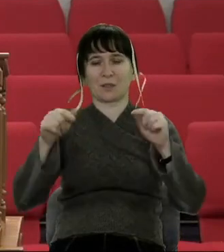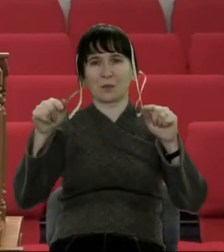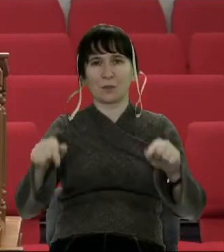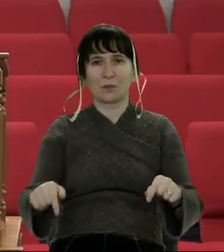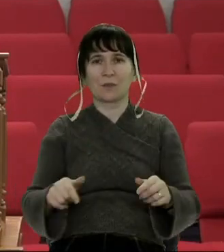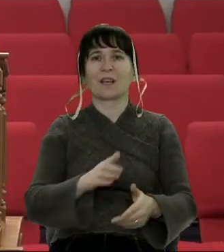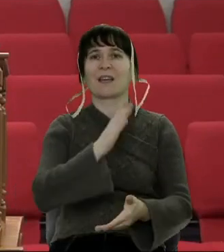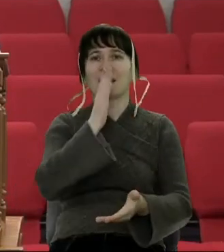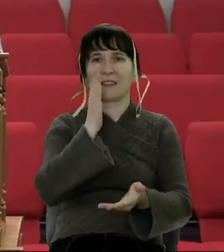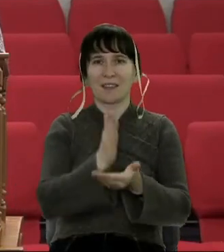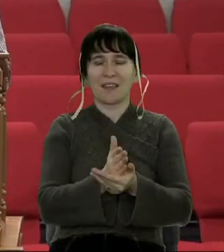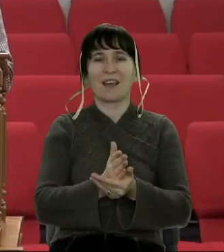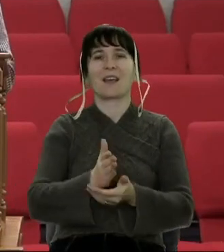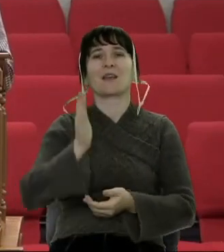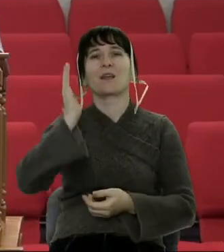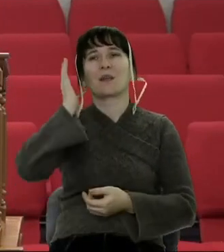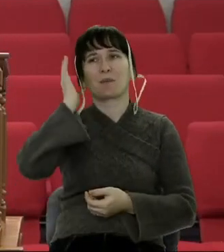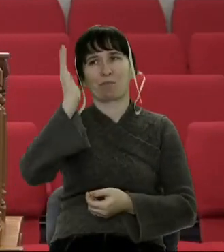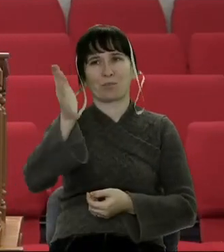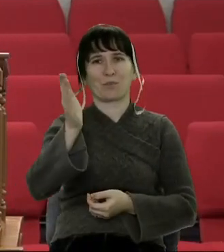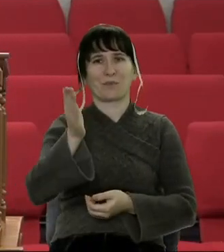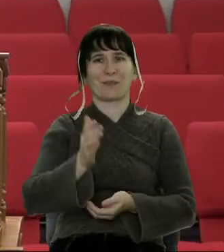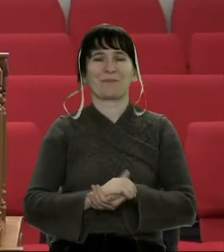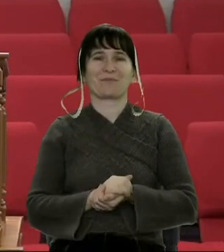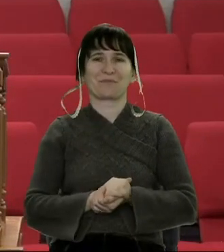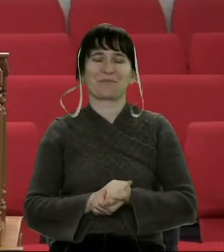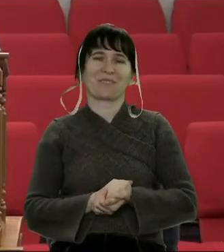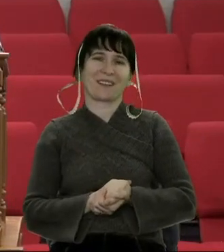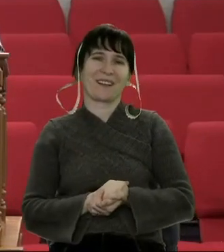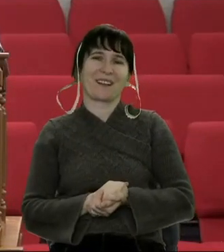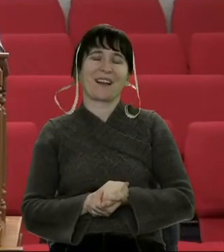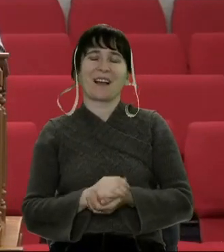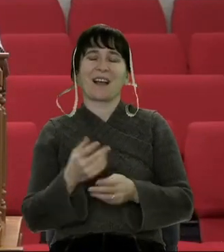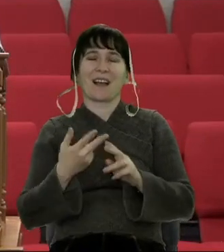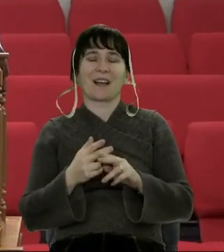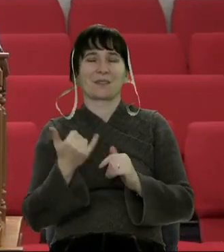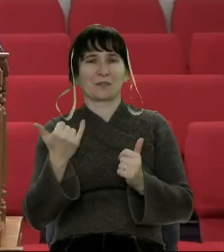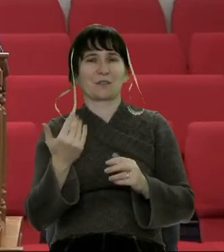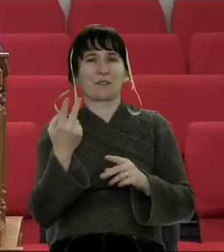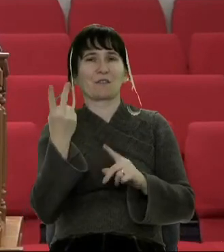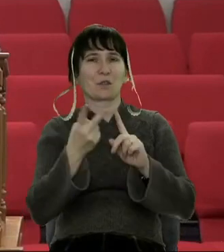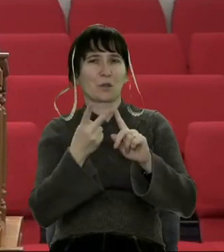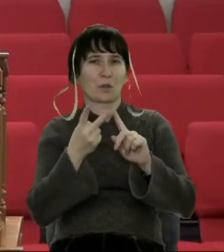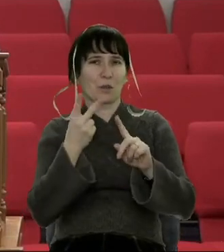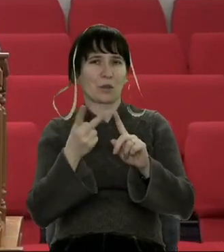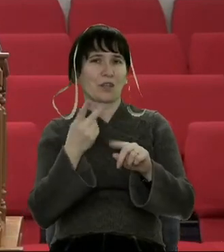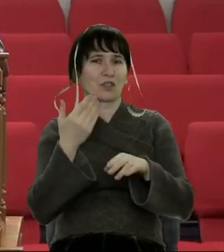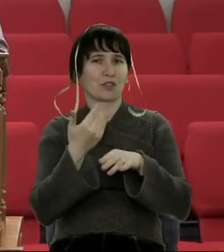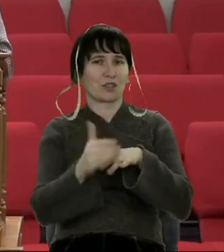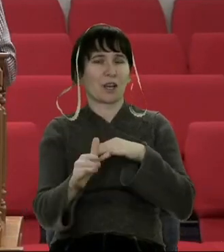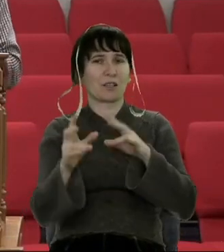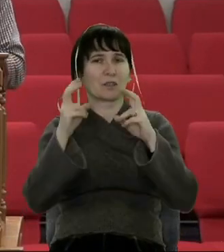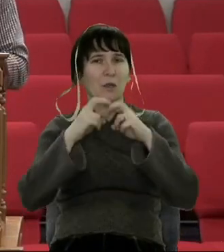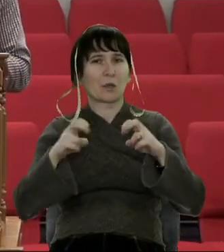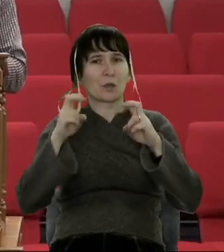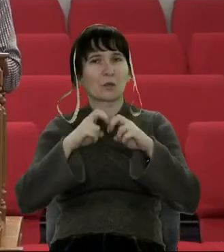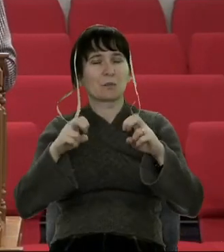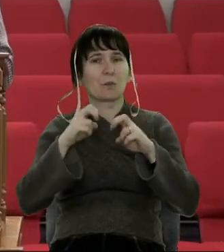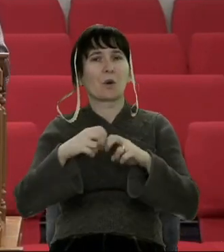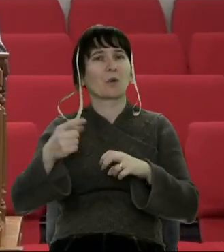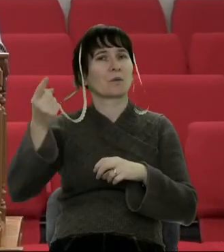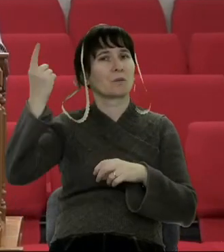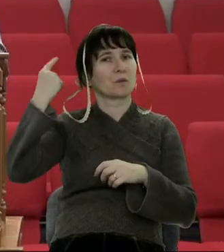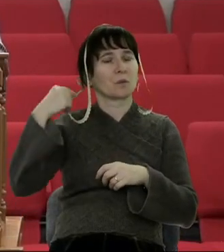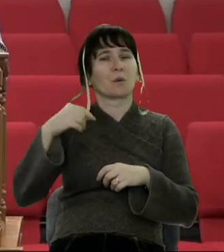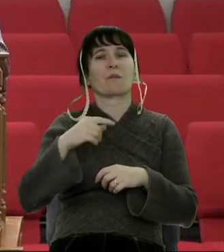Амінь. Ми сьогодні маємо другу частину розбору на тему «Грунівна самоізоляція», другу і